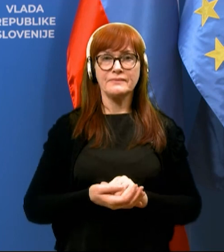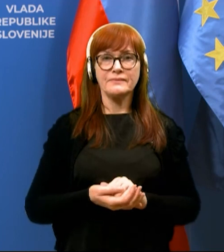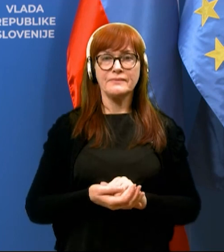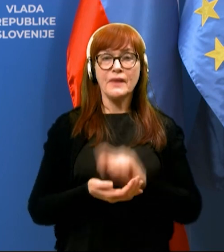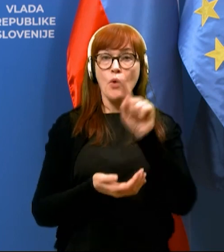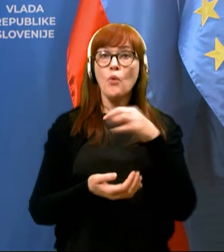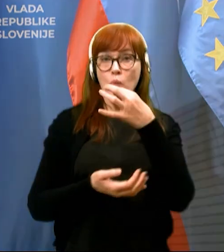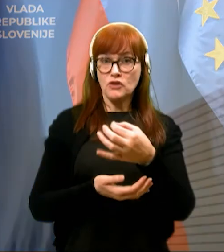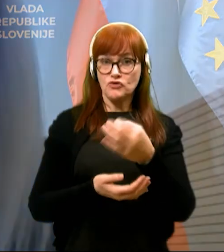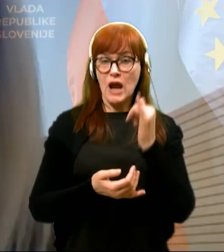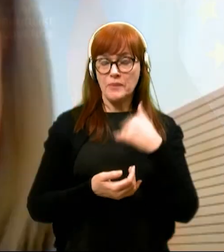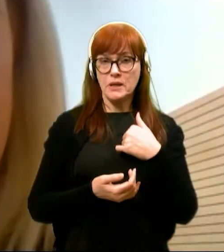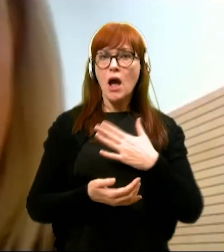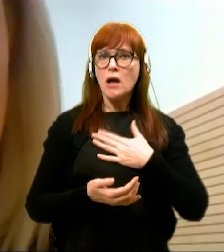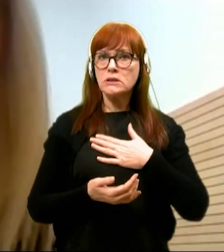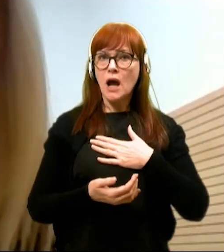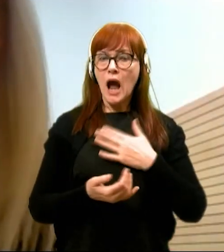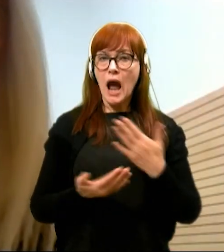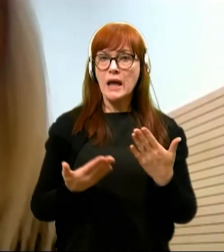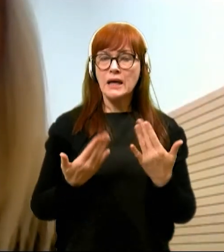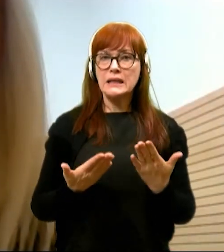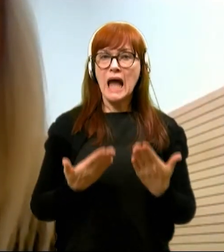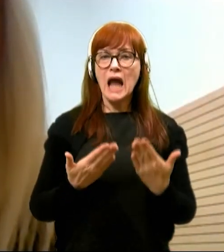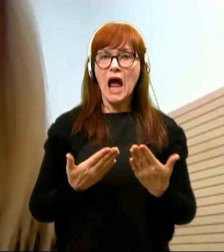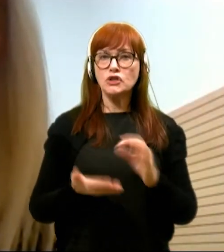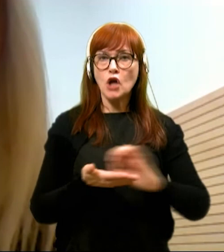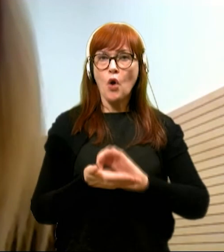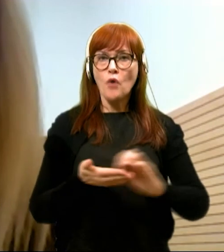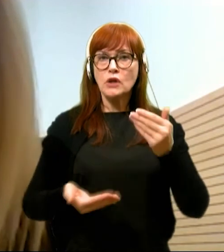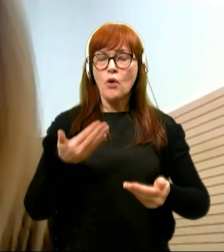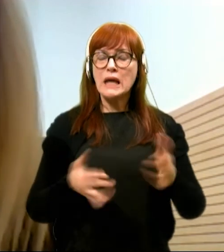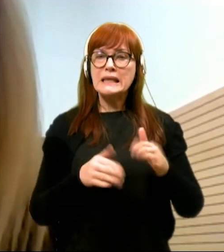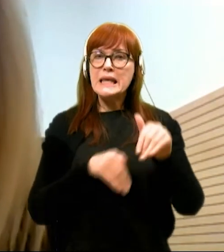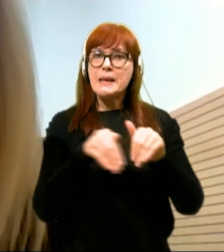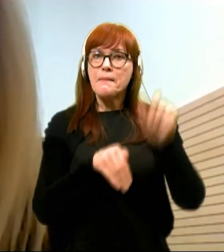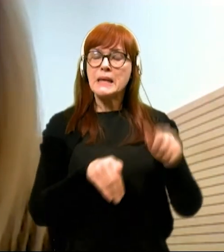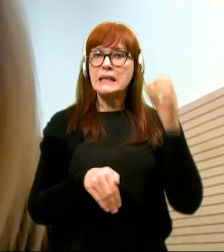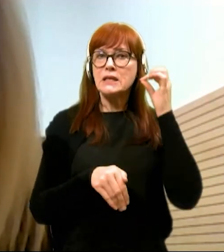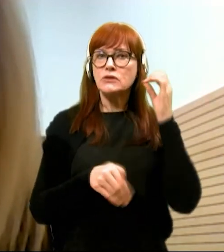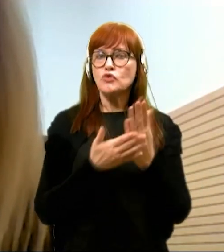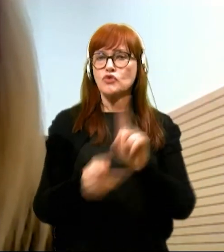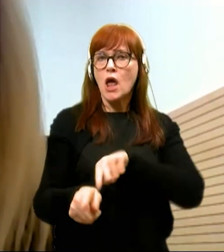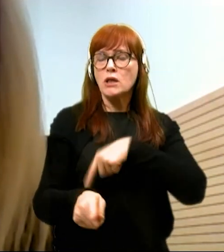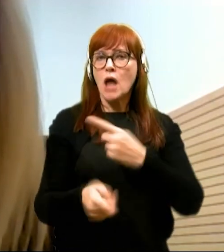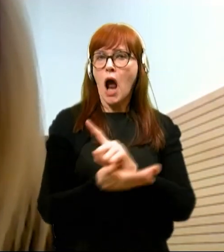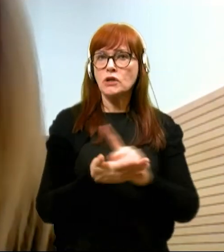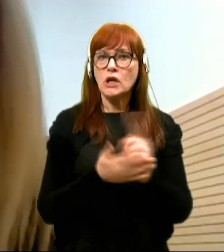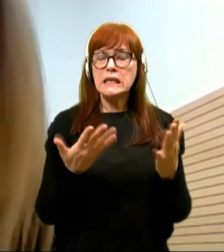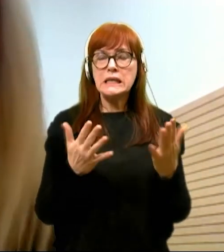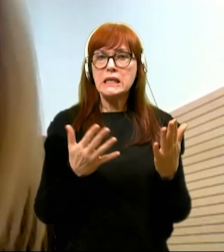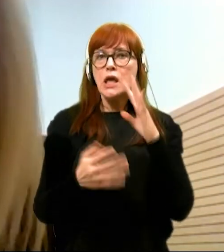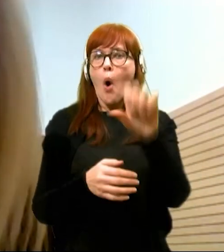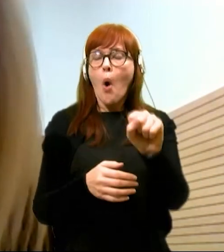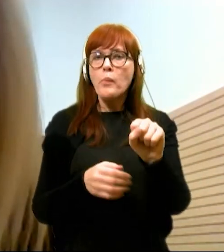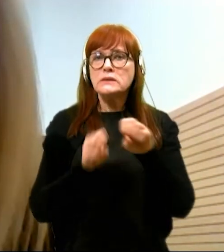Vprašala bi, zakaj na današnji novinarski konferenci ni ministrice, tudi sicer je že dve časa, ni opaziti